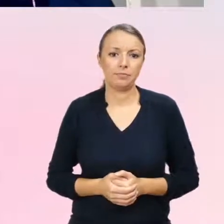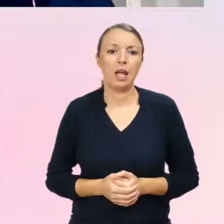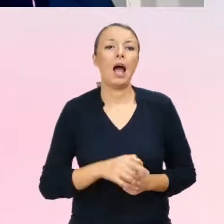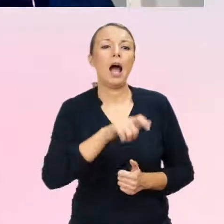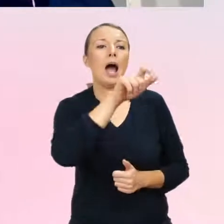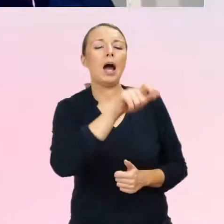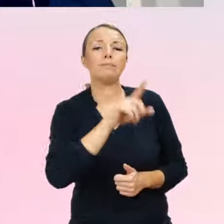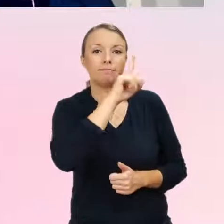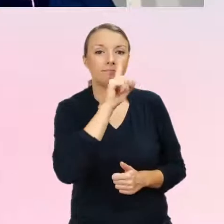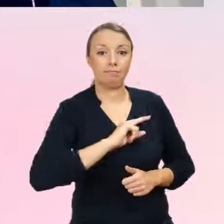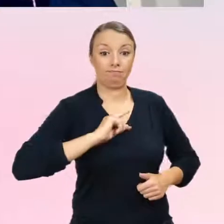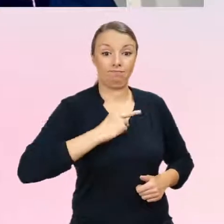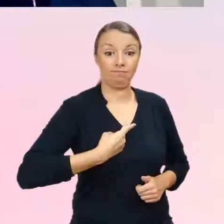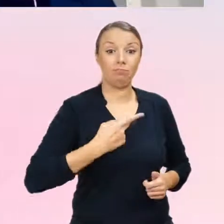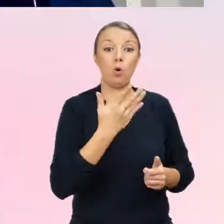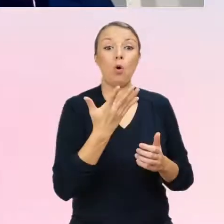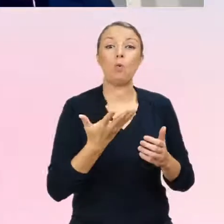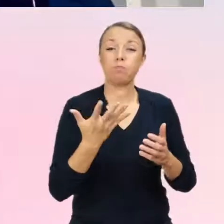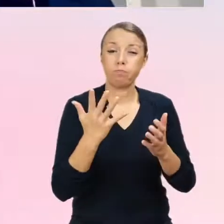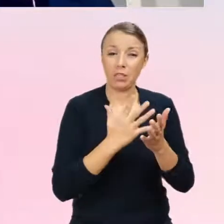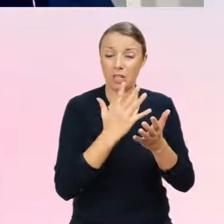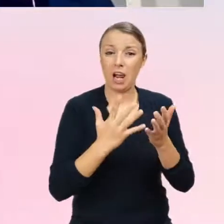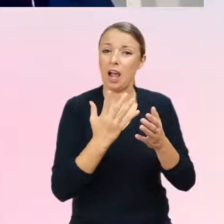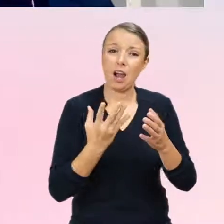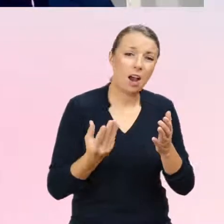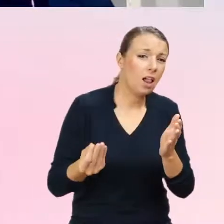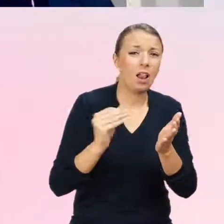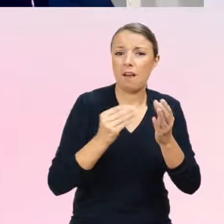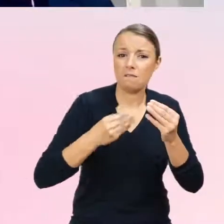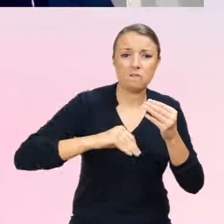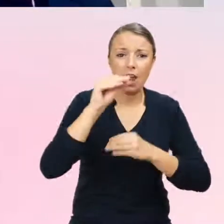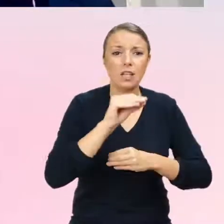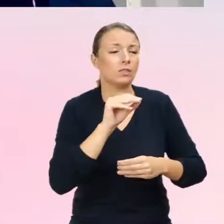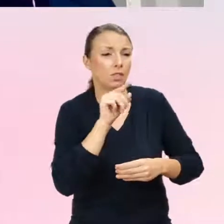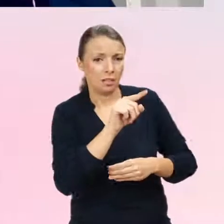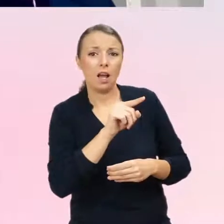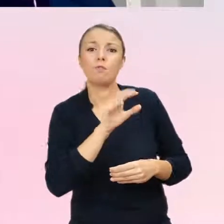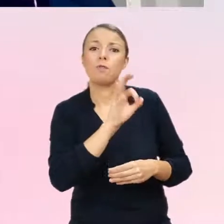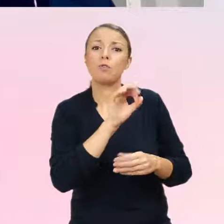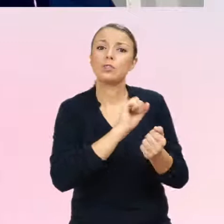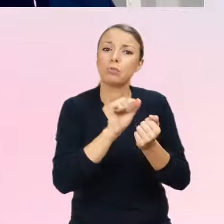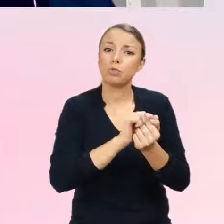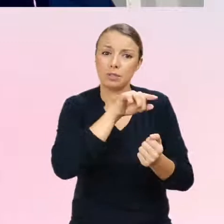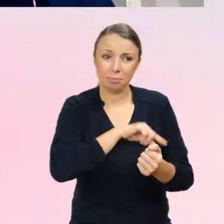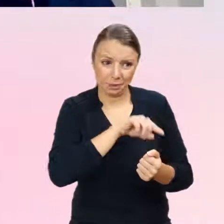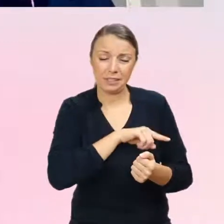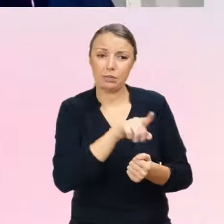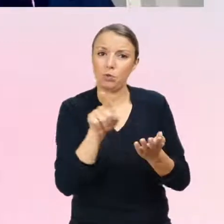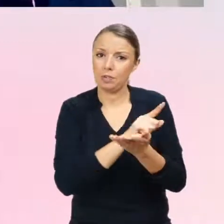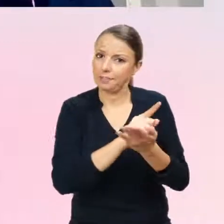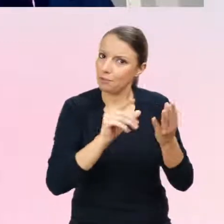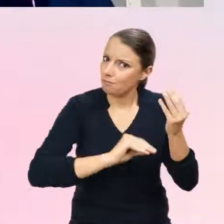większe ryzyko tego, że u nich będzie konieczna diagnoza objawów zaburzeń psychicznych. Ponad